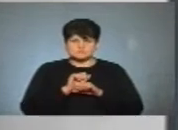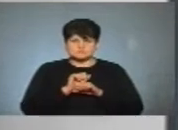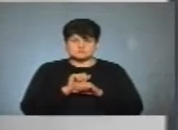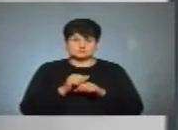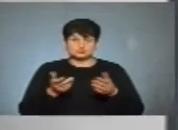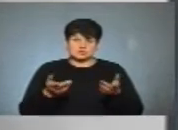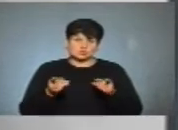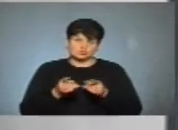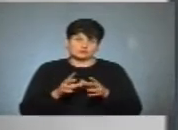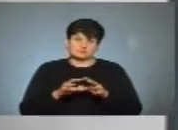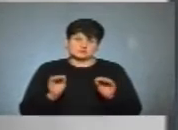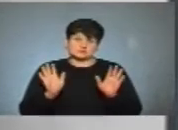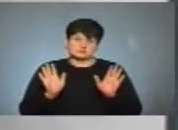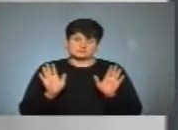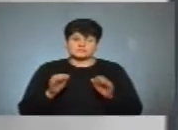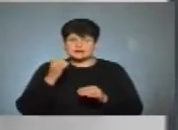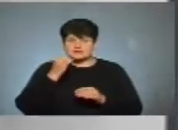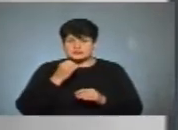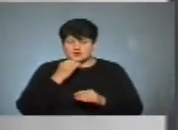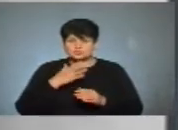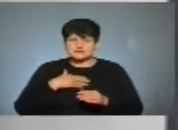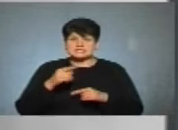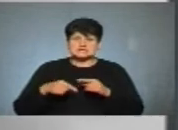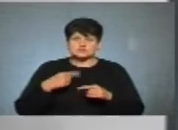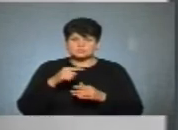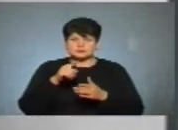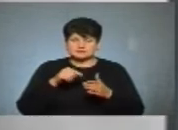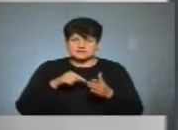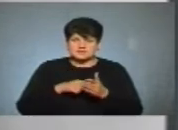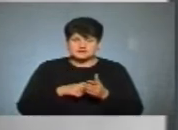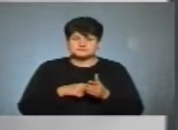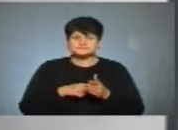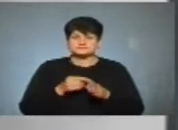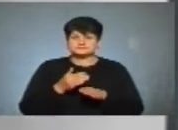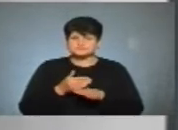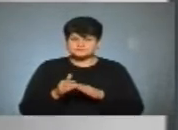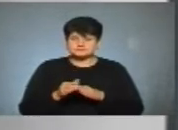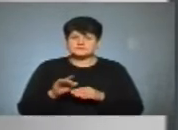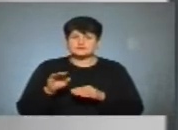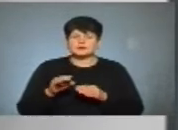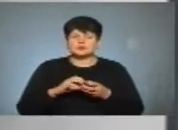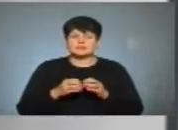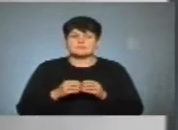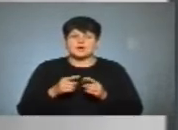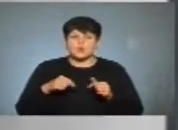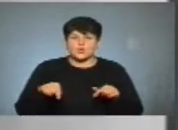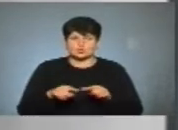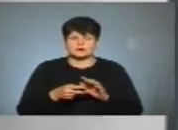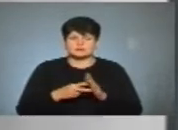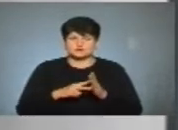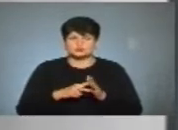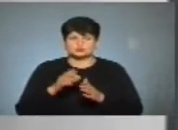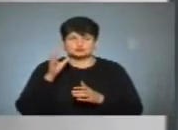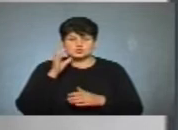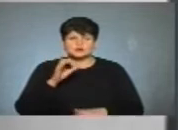десь коротко все. Дякую, тому що в нас вже наступний блок, який називається «Виклики проблеми округу», і я пропоную зараз послухати журналістам